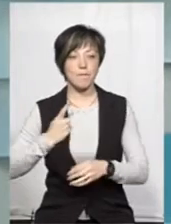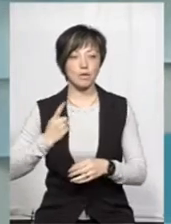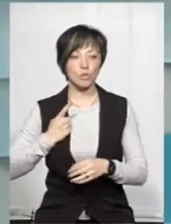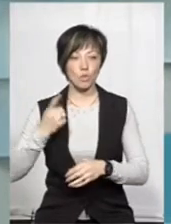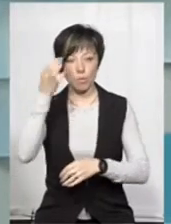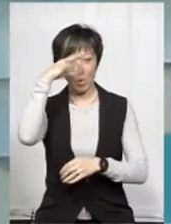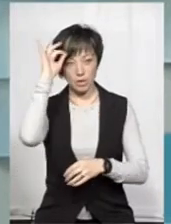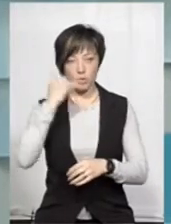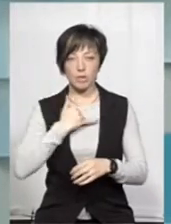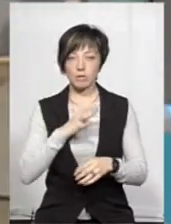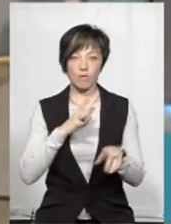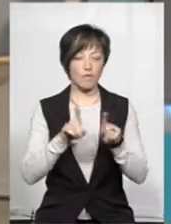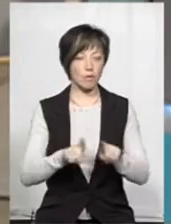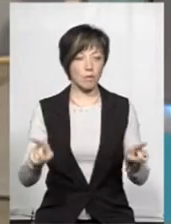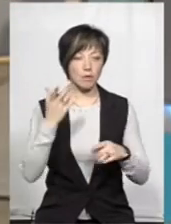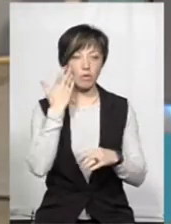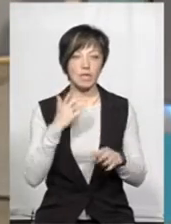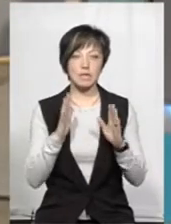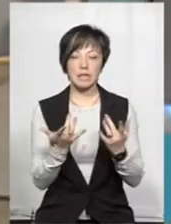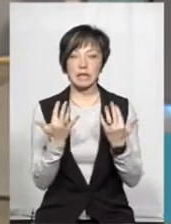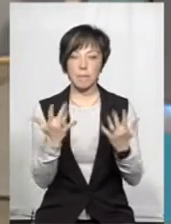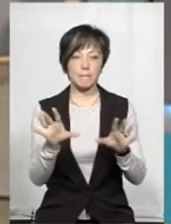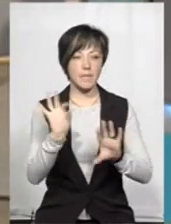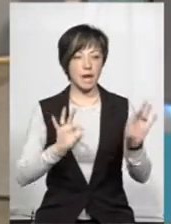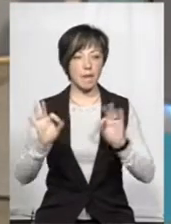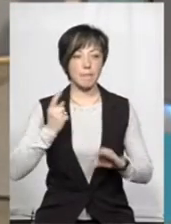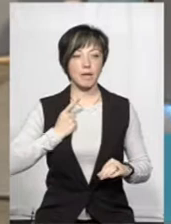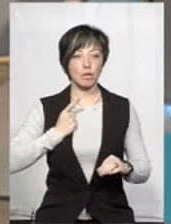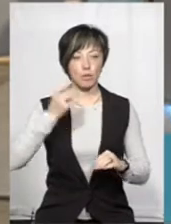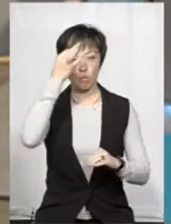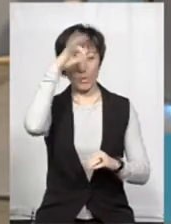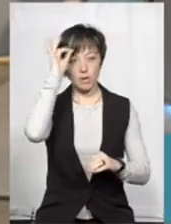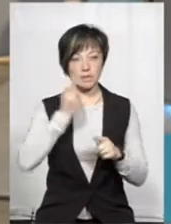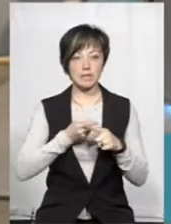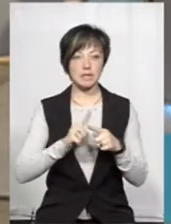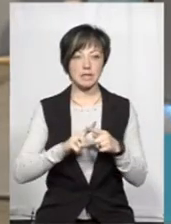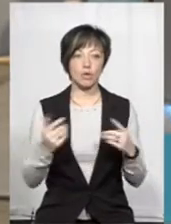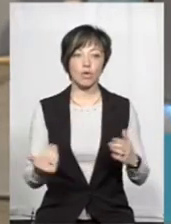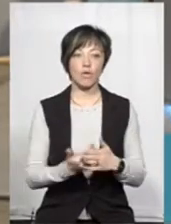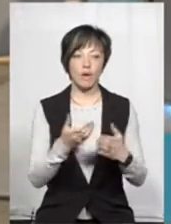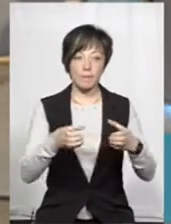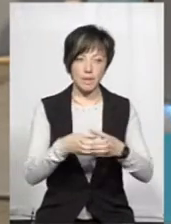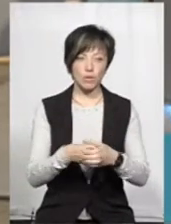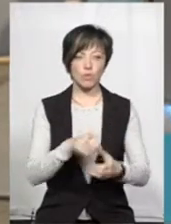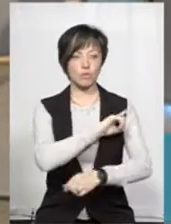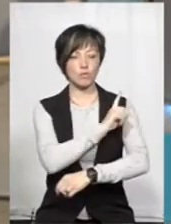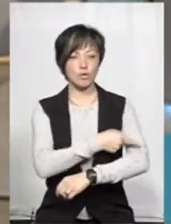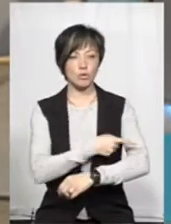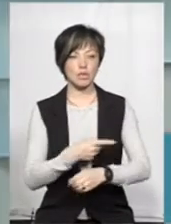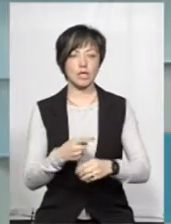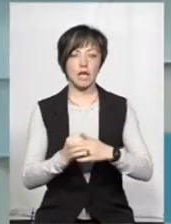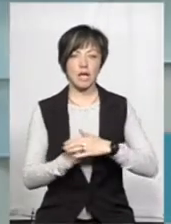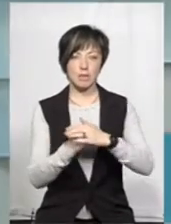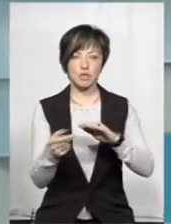поліції. У нас був такий феномен, коли тільки набрали патрульну поліцію, це був такий новий підрозділ, потужна іміджова